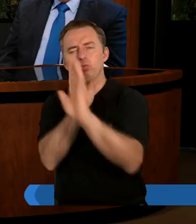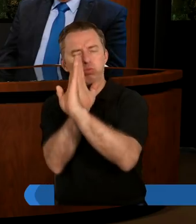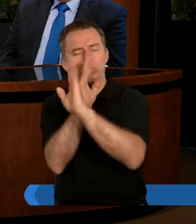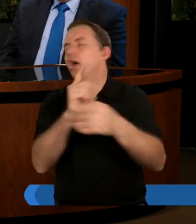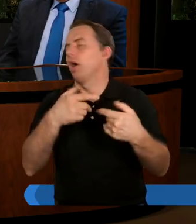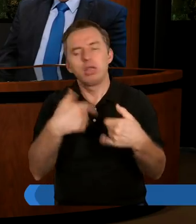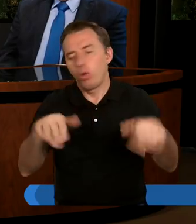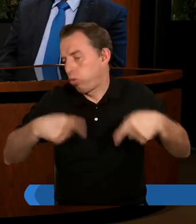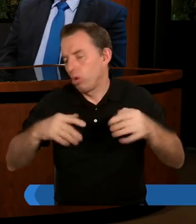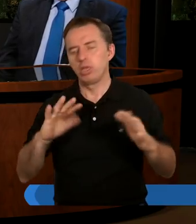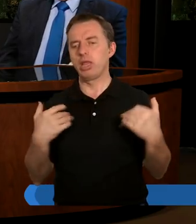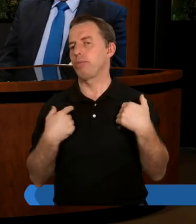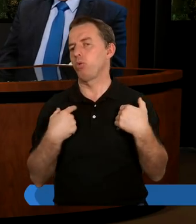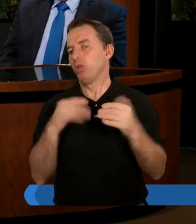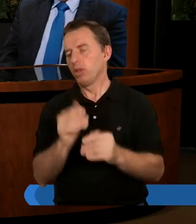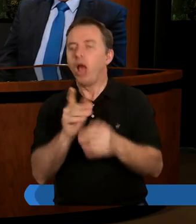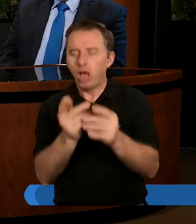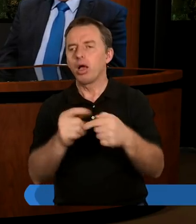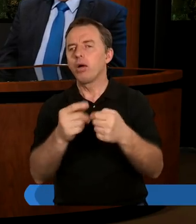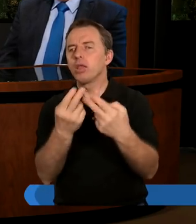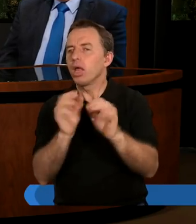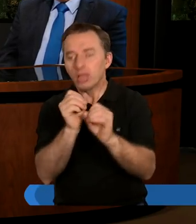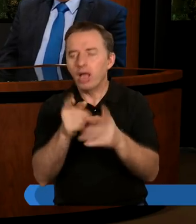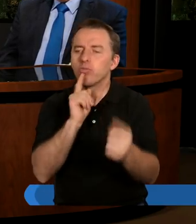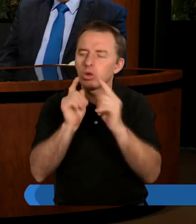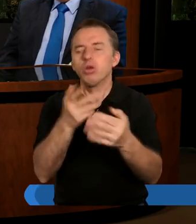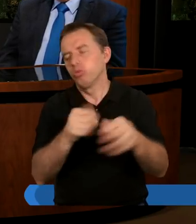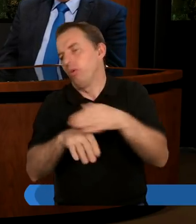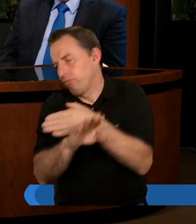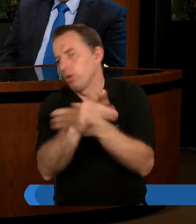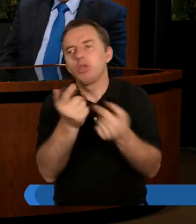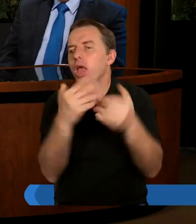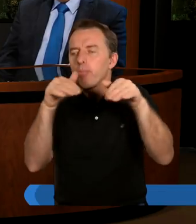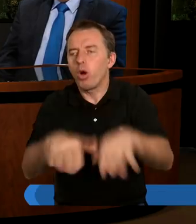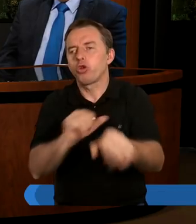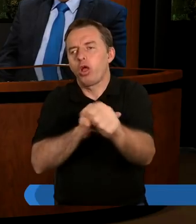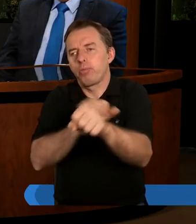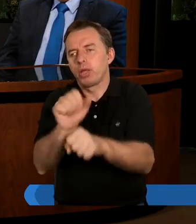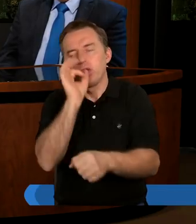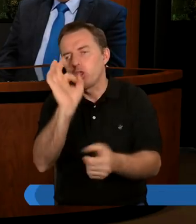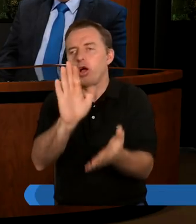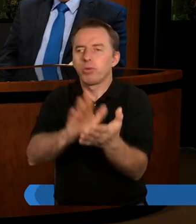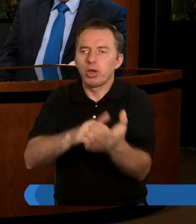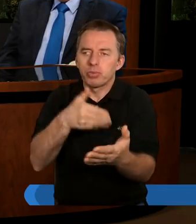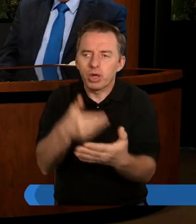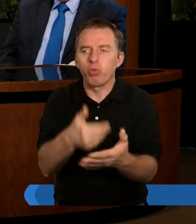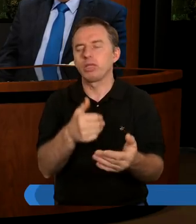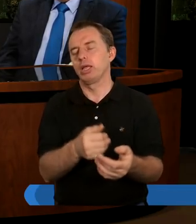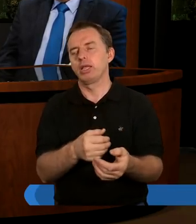oburzony takim rozwiązaniem. Byśmy powiedzieli, zaraz, coś nie tak. Tak nie może być. To nie jest dobry przykład.